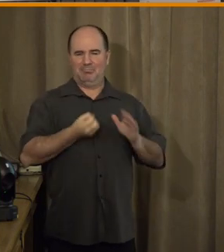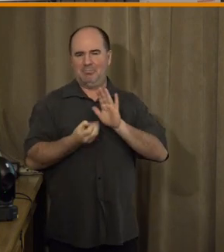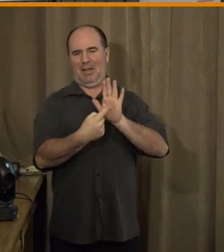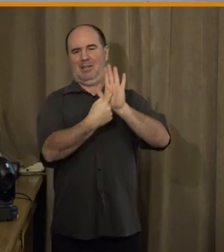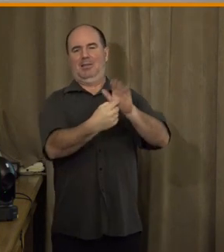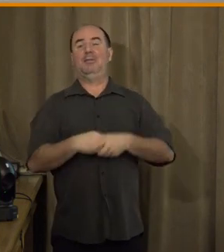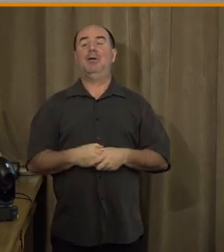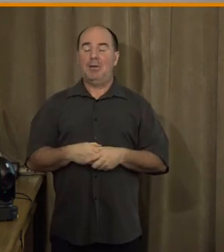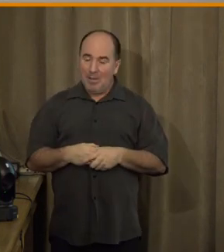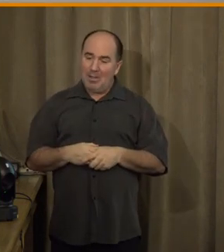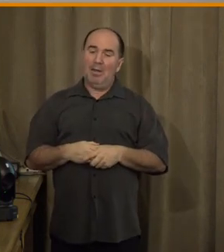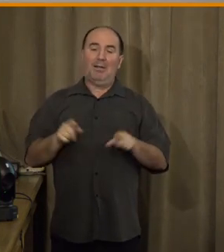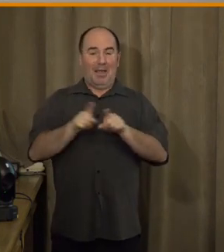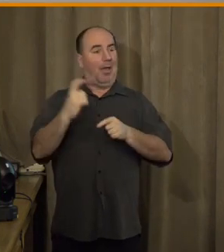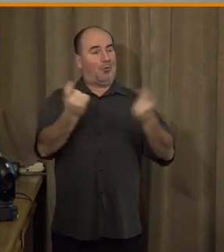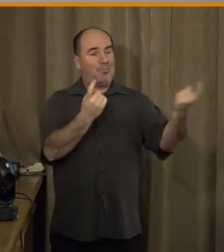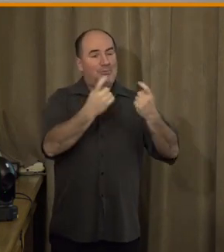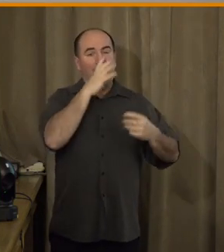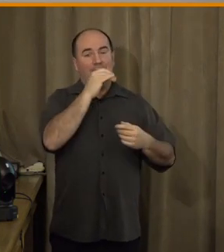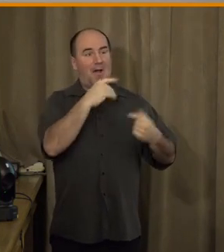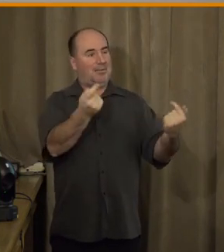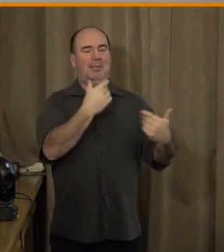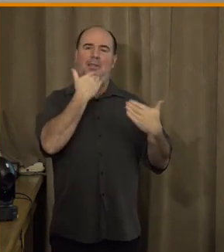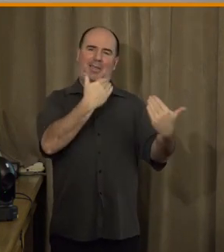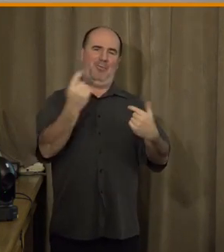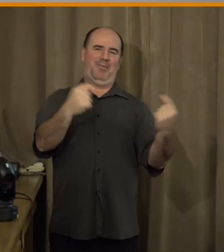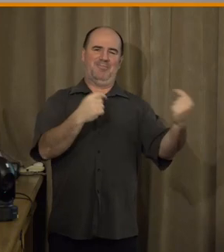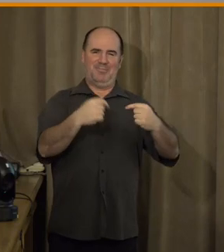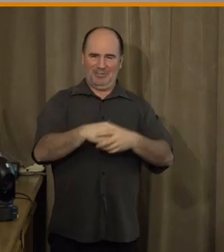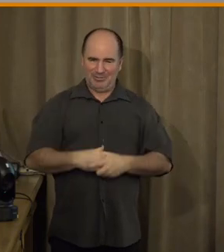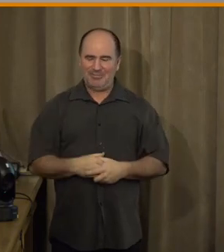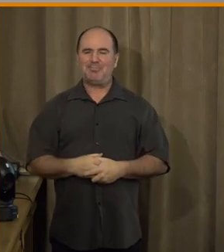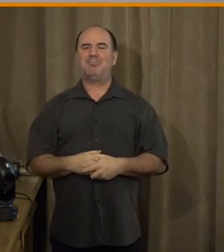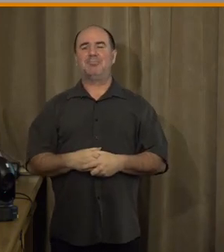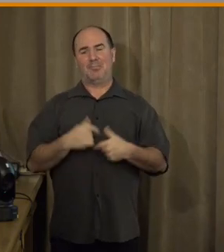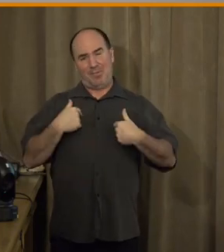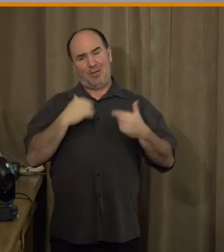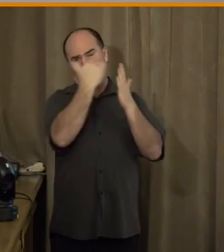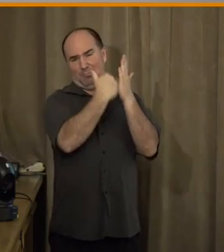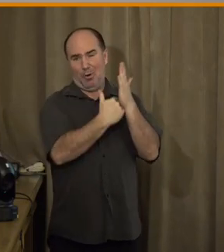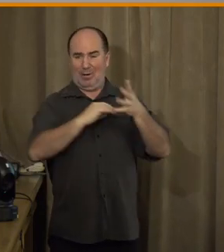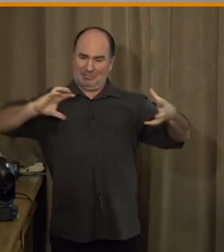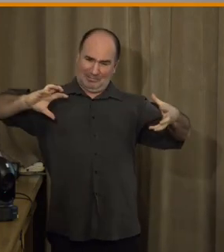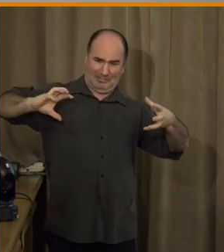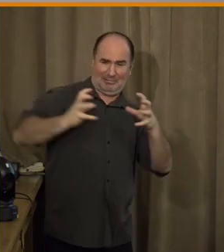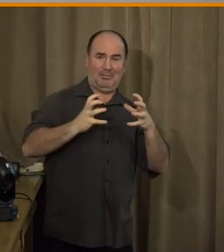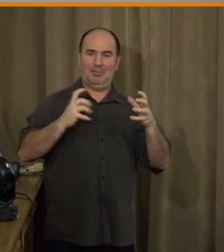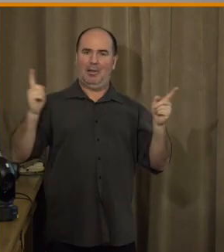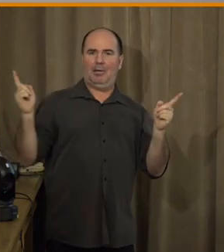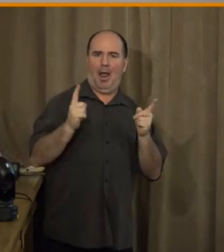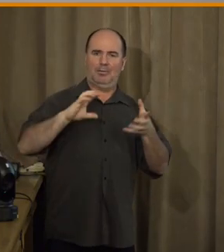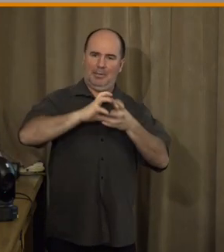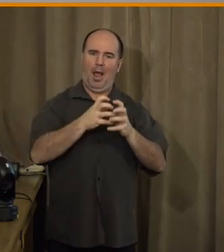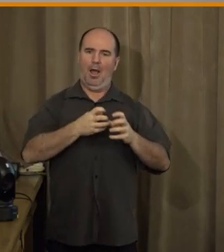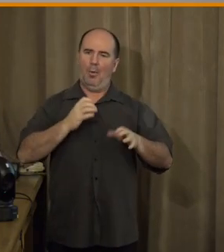trošku, ten náš program byl hodně jako natlačený a možná tady nebyl úplně prostor pro otázky,